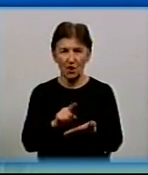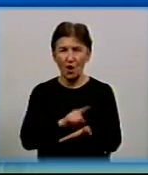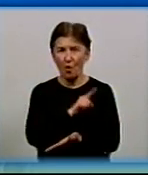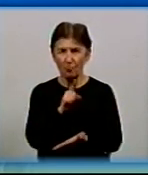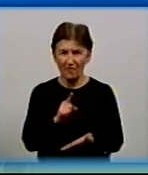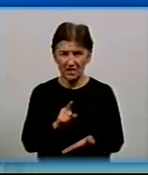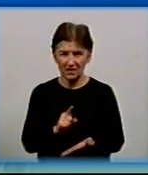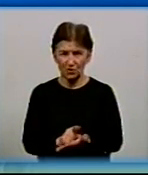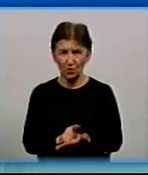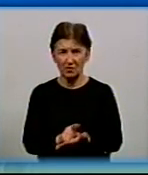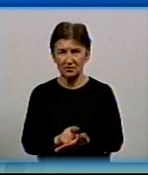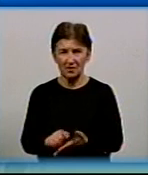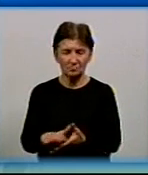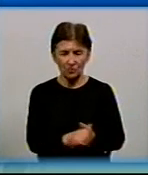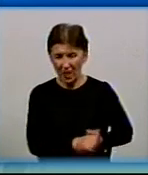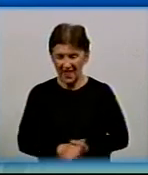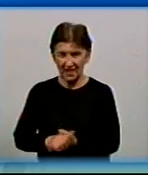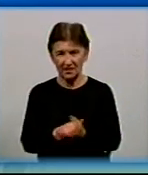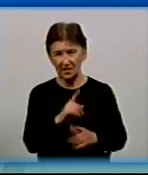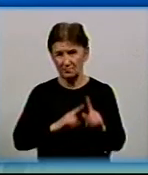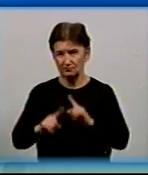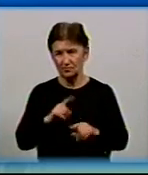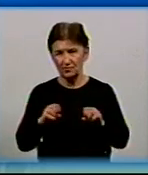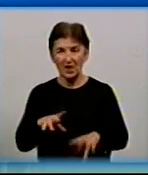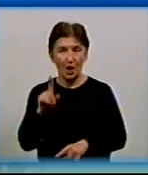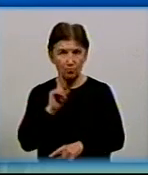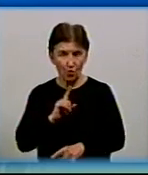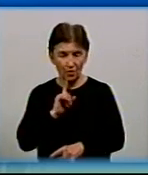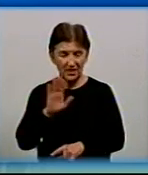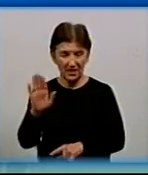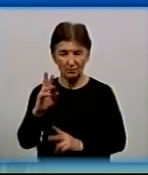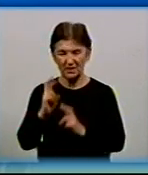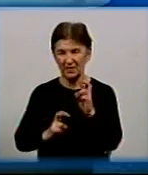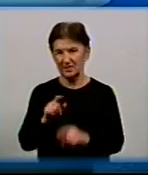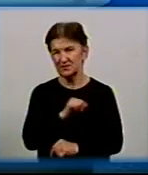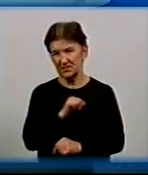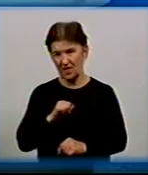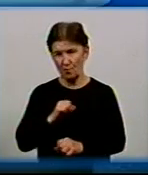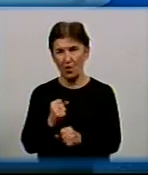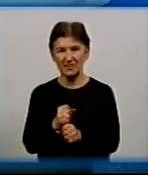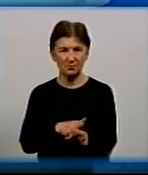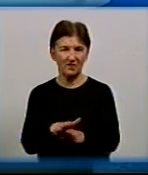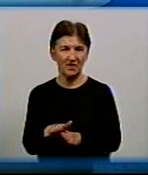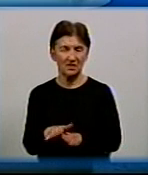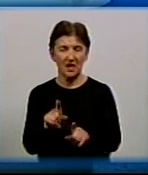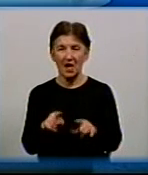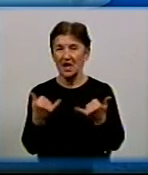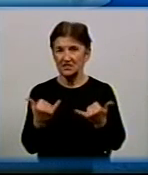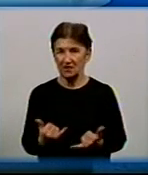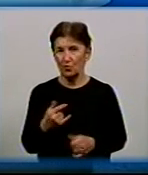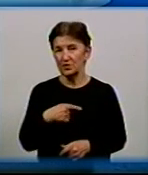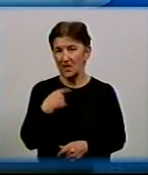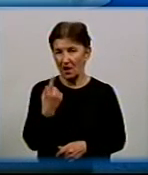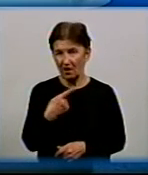вирішувати їх легально. Але поки що підприємство само справляється і вирішує аварійні ситуації. Сьогодні, коли ми говоримо про це